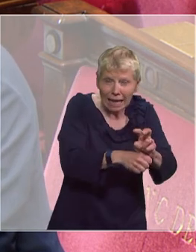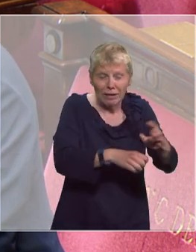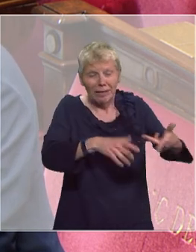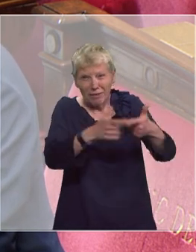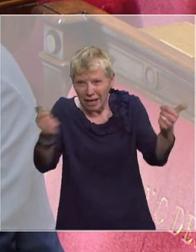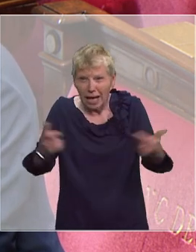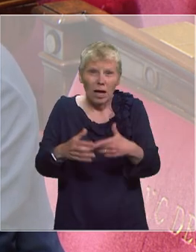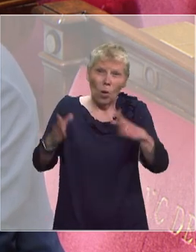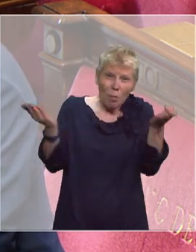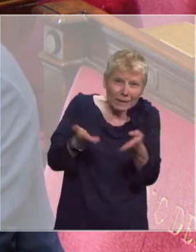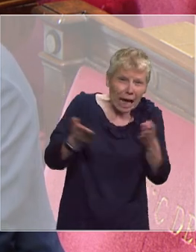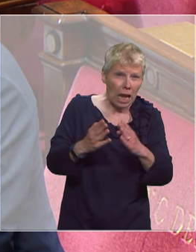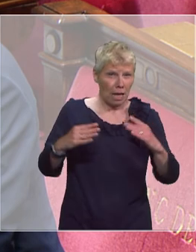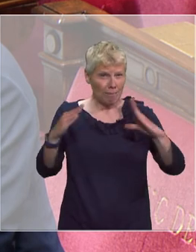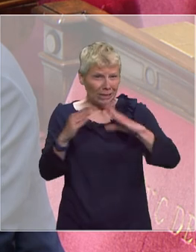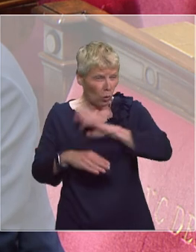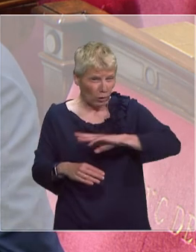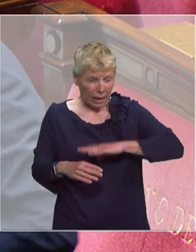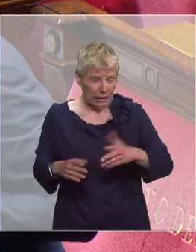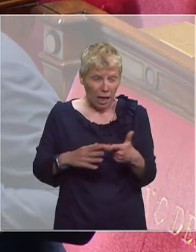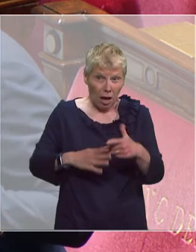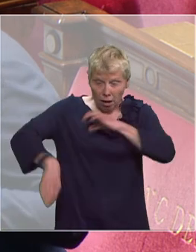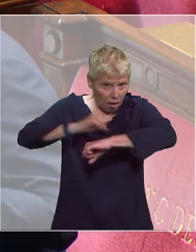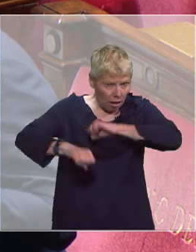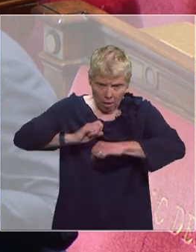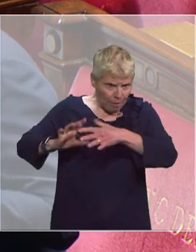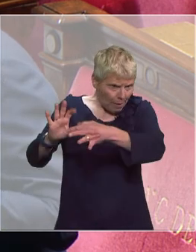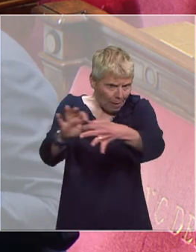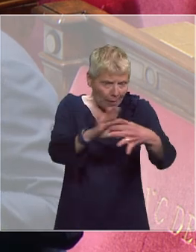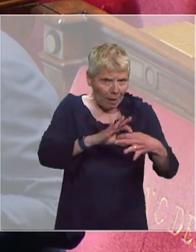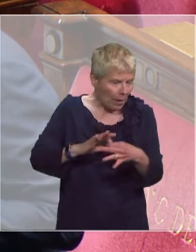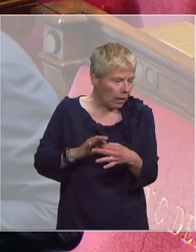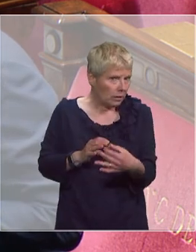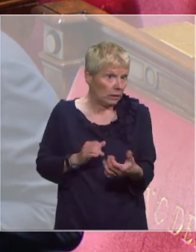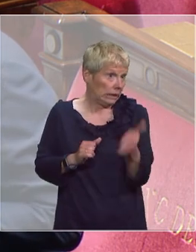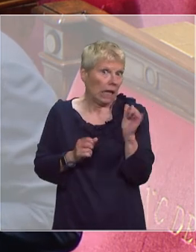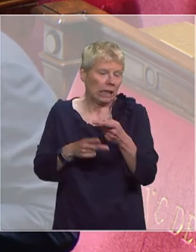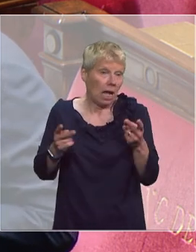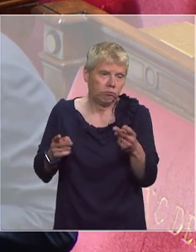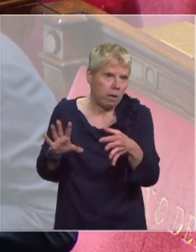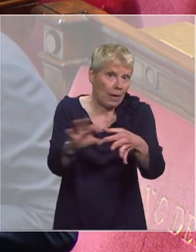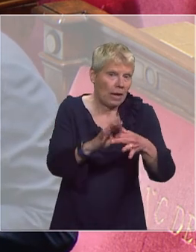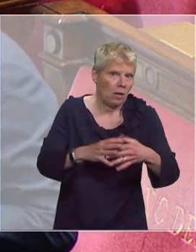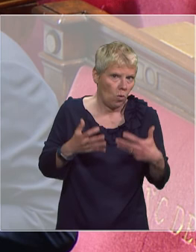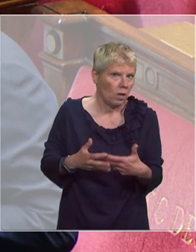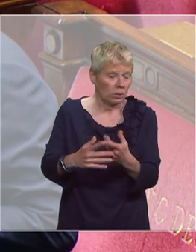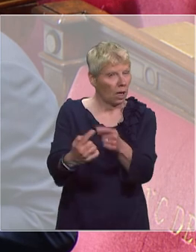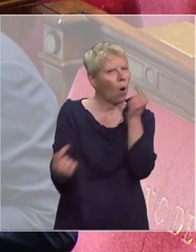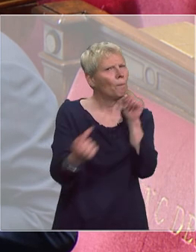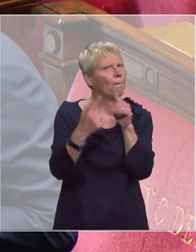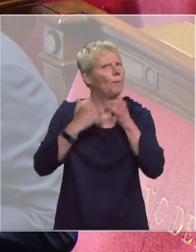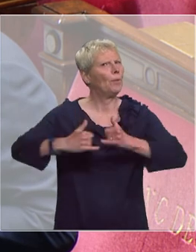hôpitaux, les EHPAD elles-mêmes. C'est un chantier gigantesque que celui que nous avons annoncé hier. C'est un objectif très fort que nous nous fixons